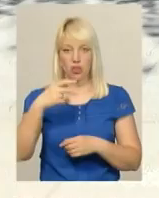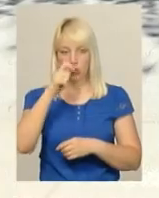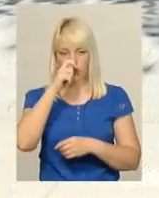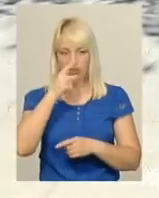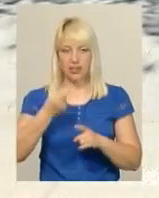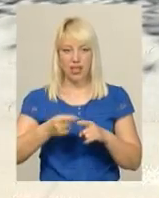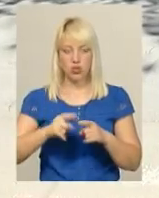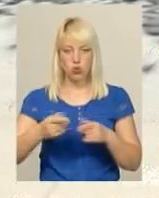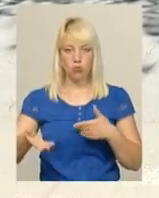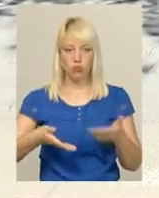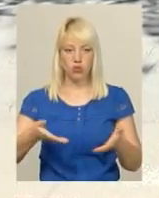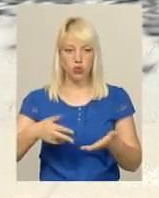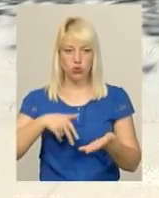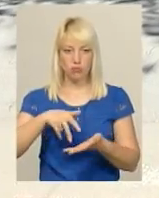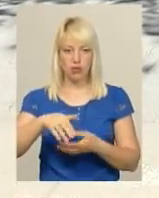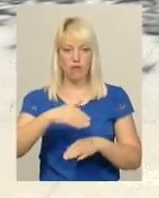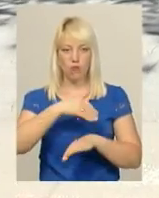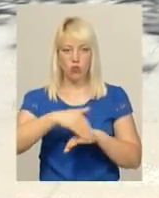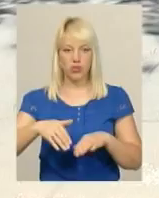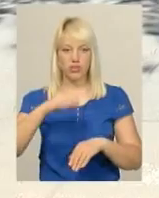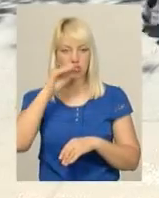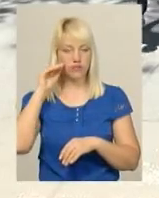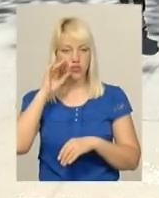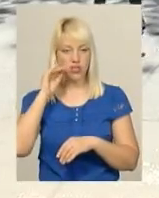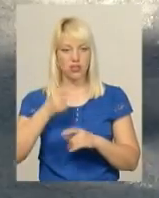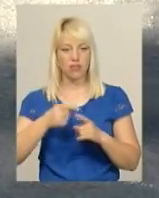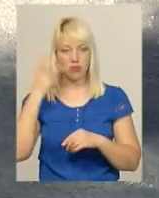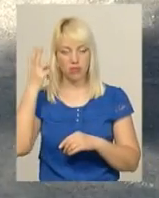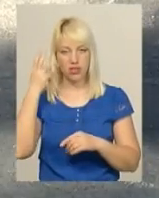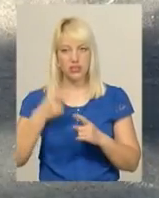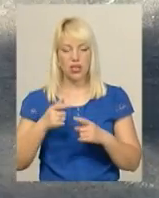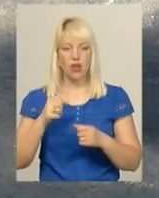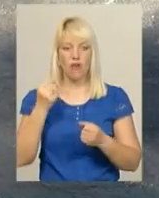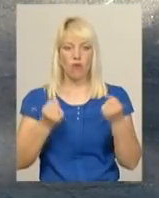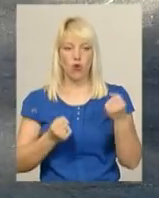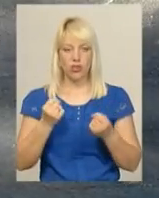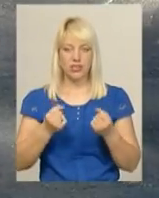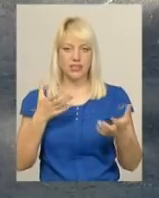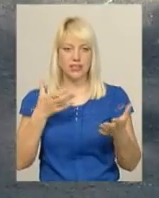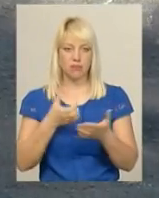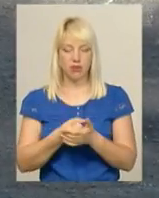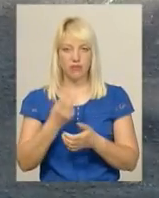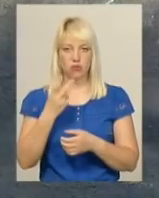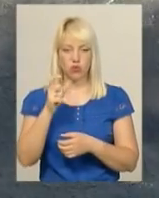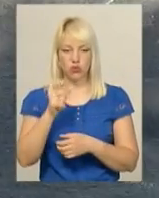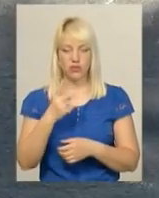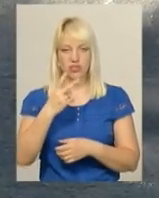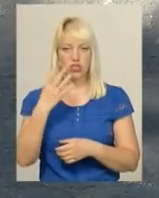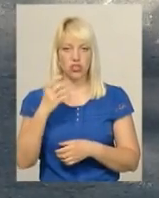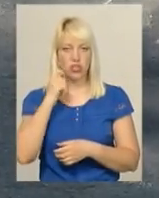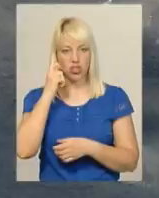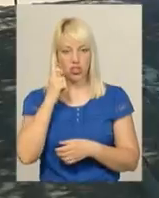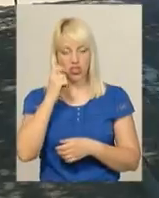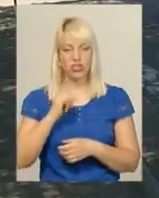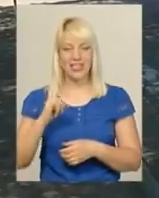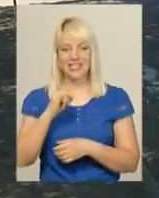переході. Це вулиця Шевченка у Хмельницькому. За словами Інни Глеги, водій БМВ збив двох чоловіків – 24-річного жителя